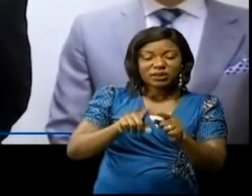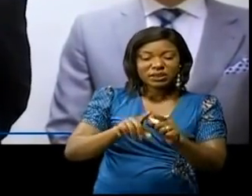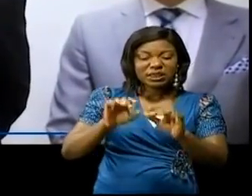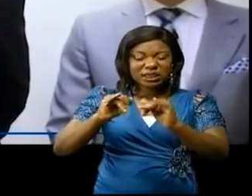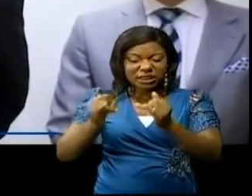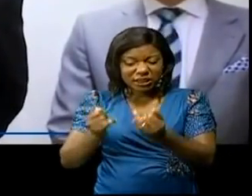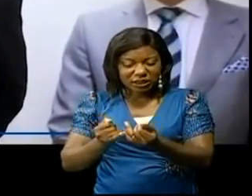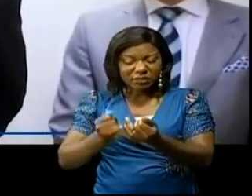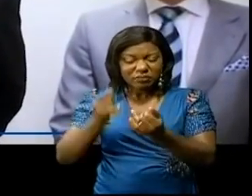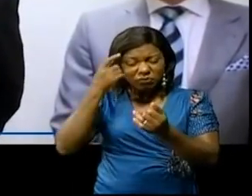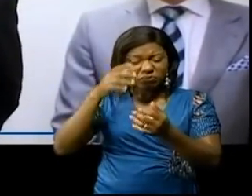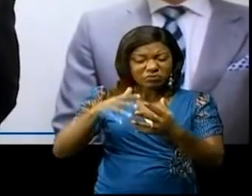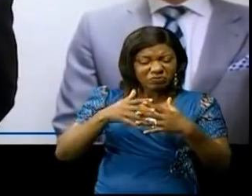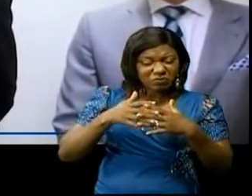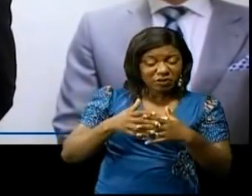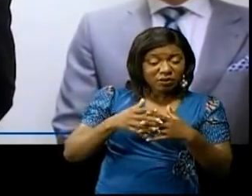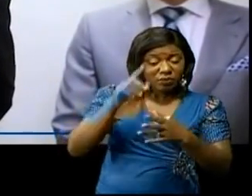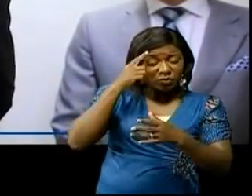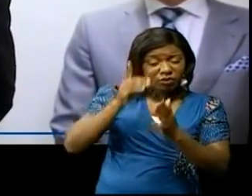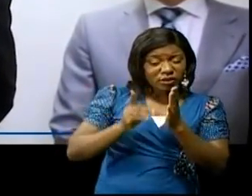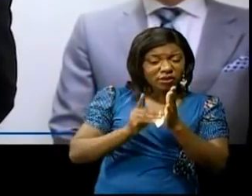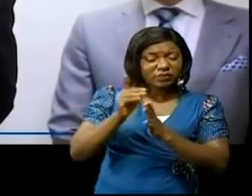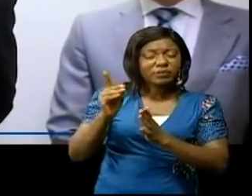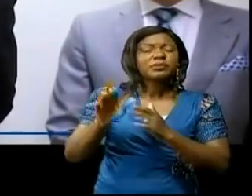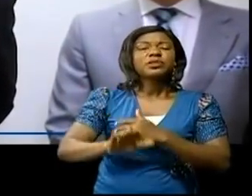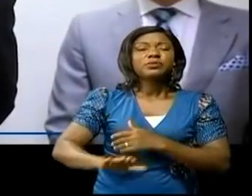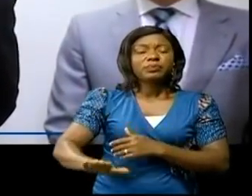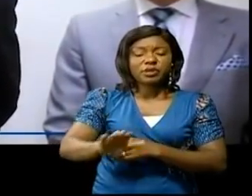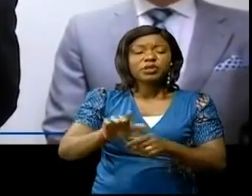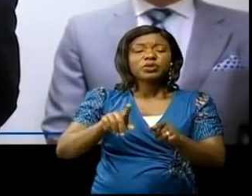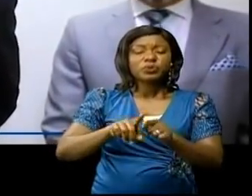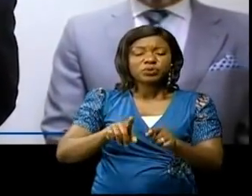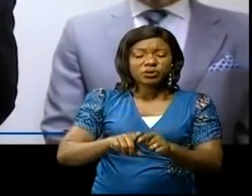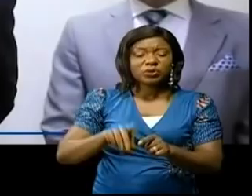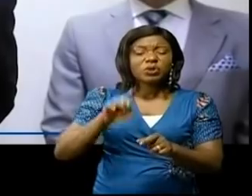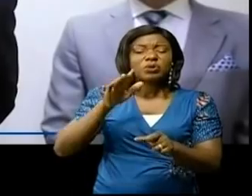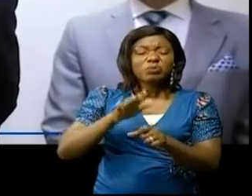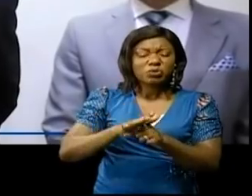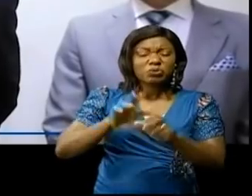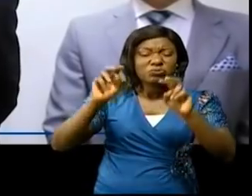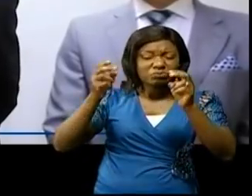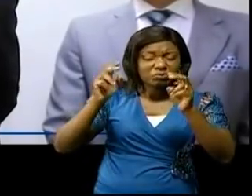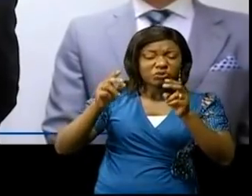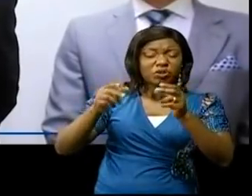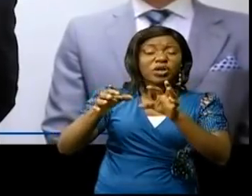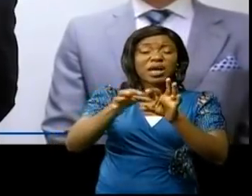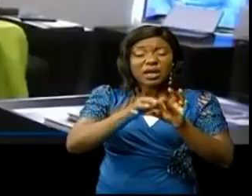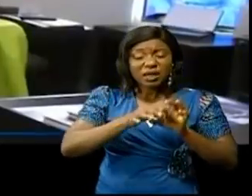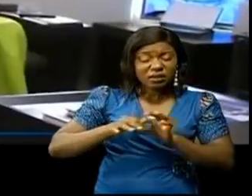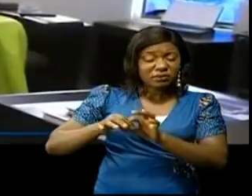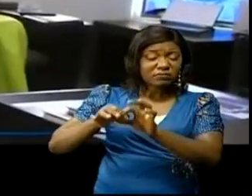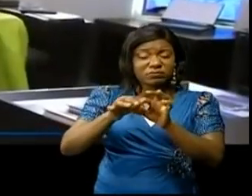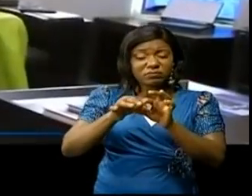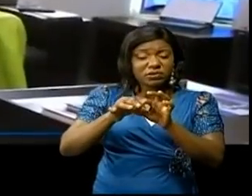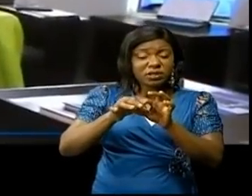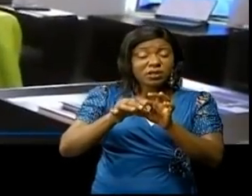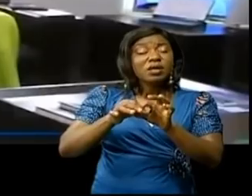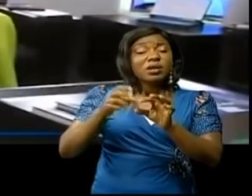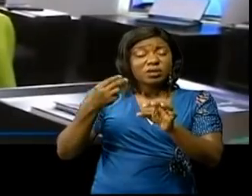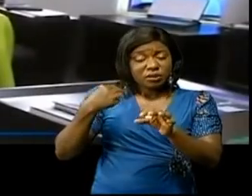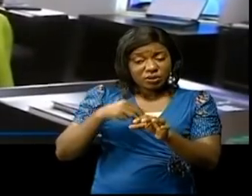intéresser évidemment le développement du pays. Et puis nous avons plein de sujets communs avec la République démocratique du Congo